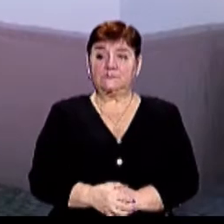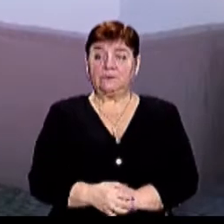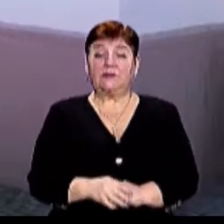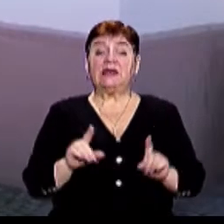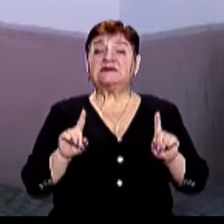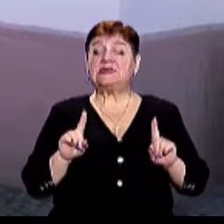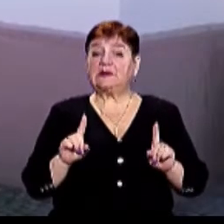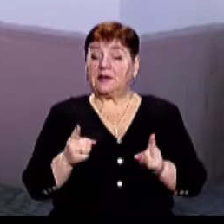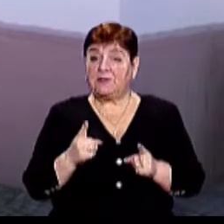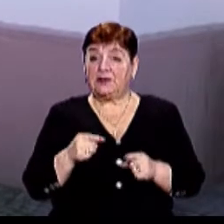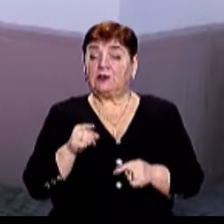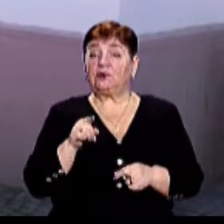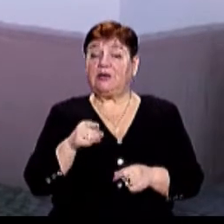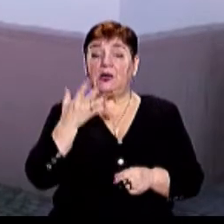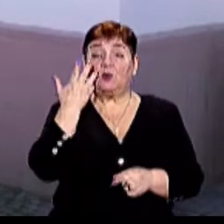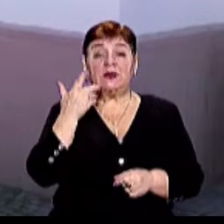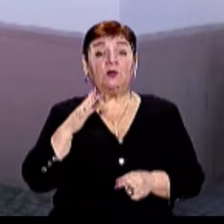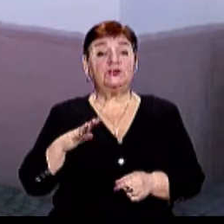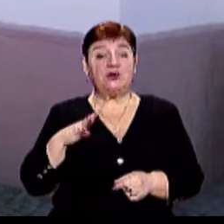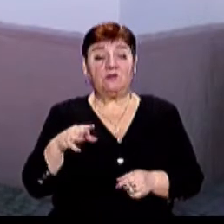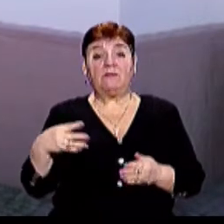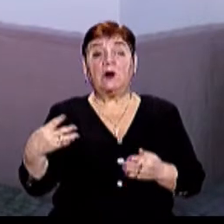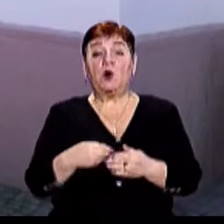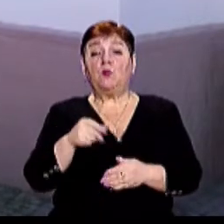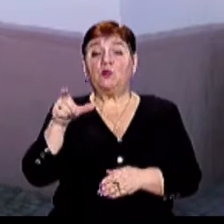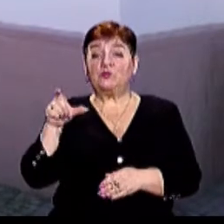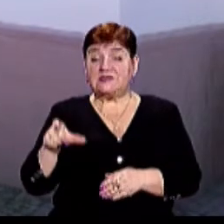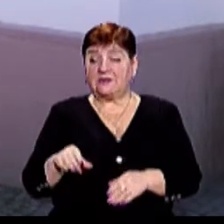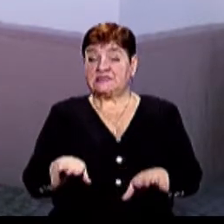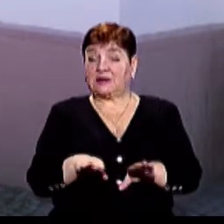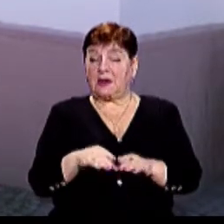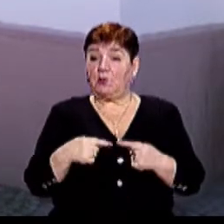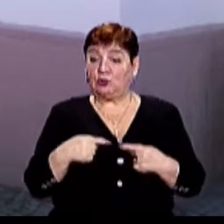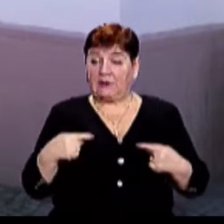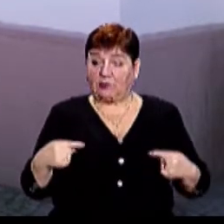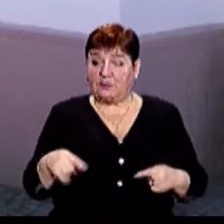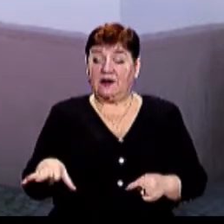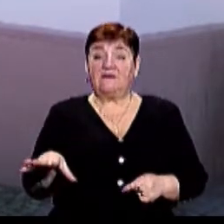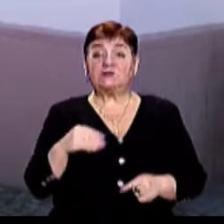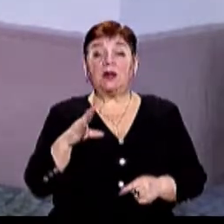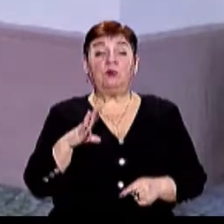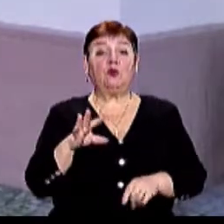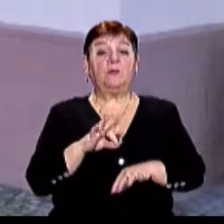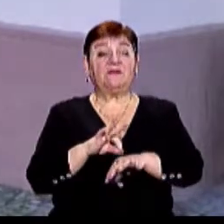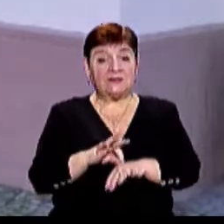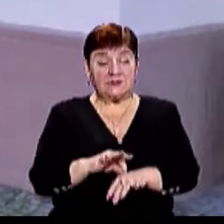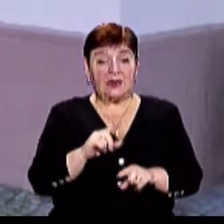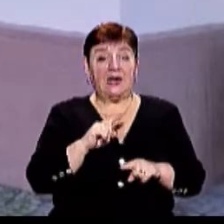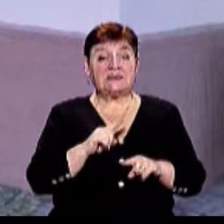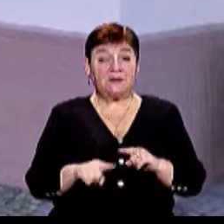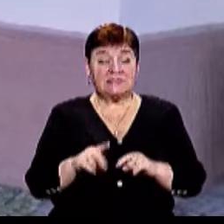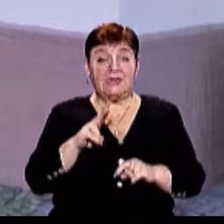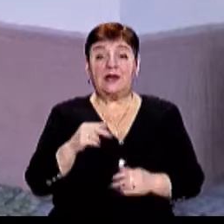Затримано його було саме тоді, коли він очікував покупця з нелегальним товаром Вже було проведено експрес-тест,